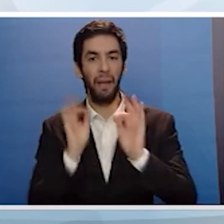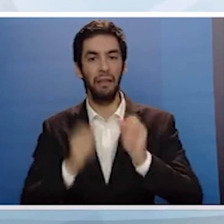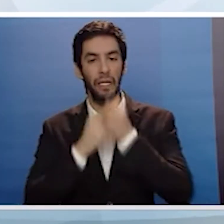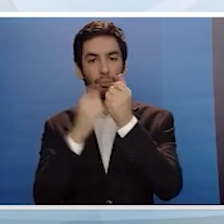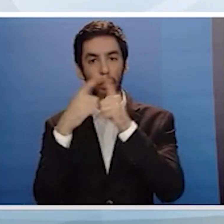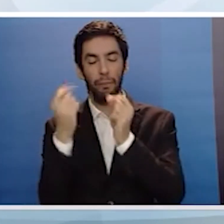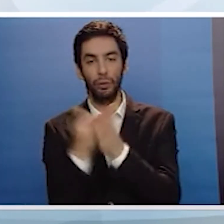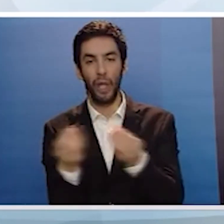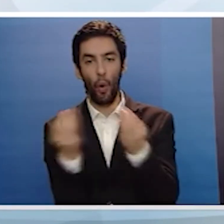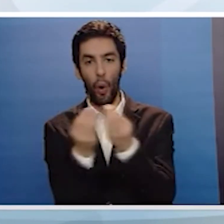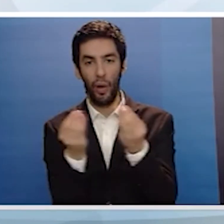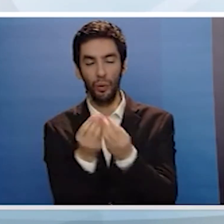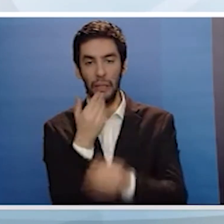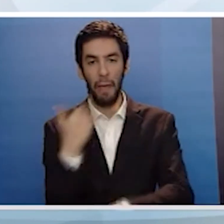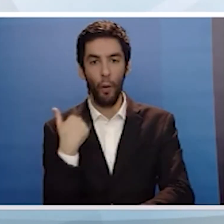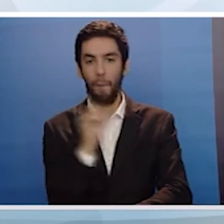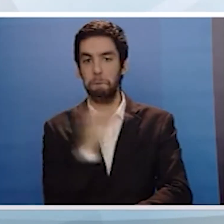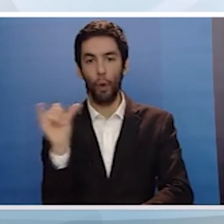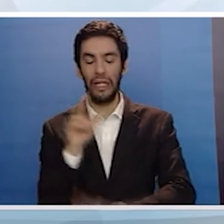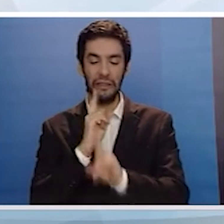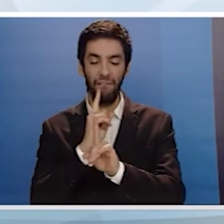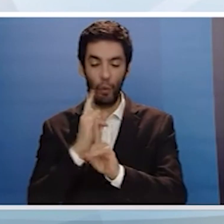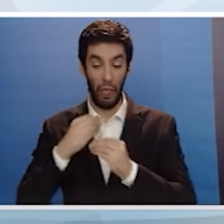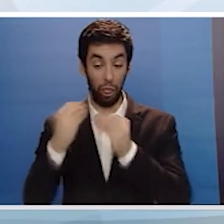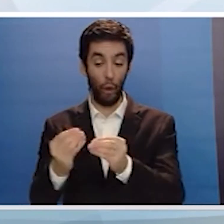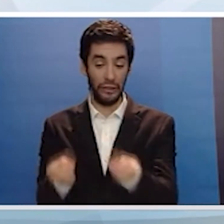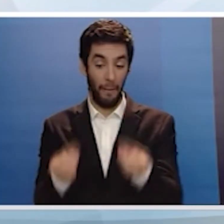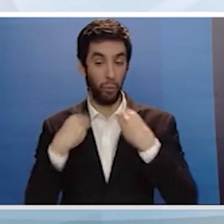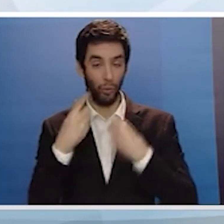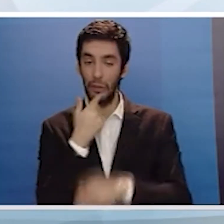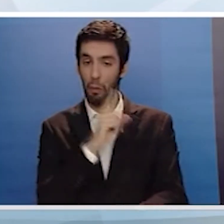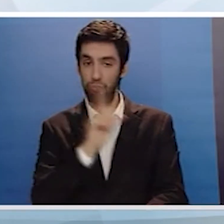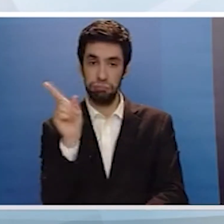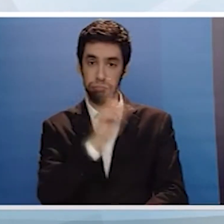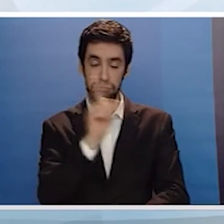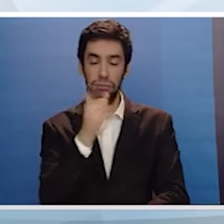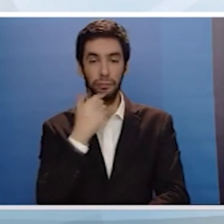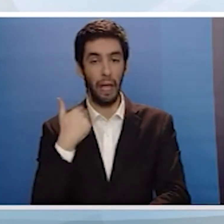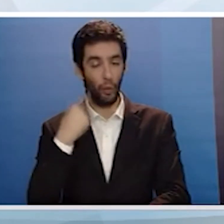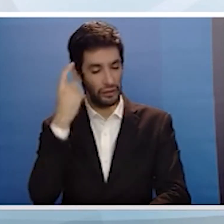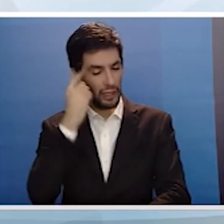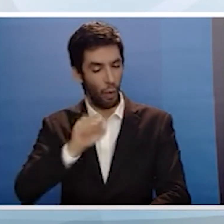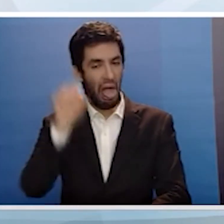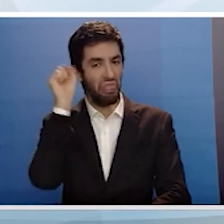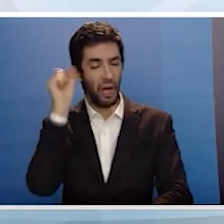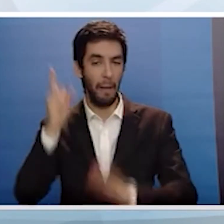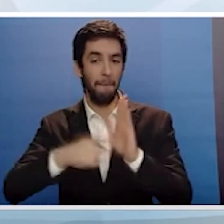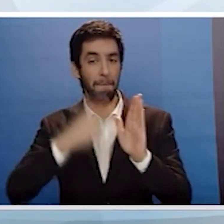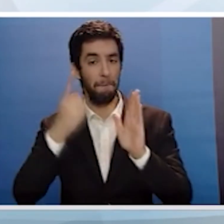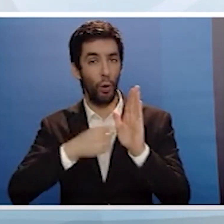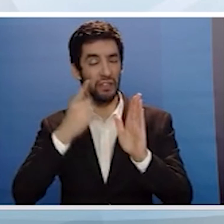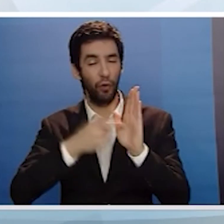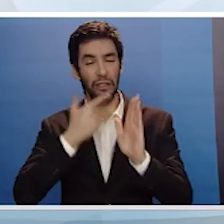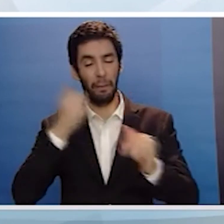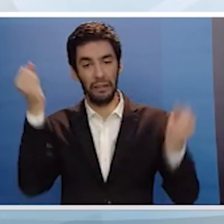γίνεται στη βάση συναλλαγών και δοσοληψιών για τη στάση της αυτή πολλές φορές στο παρελθόν πλήρωσε κόστος και μάλιστα